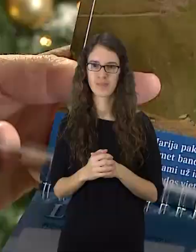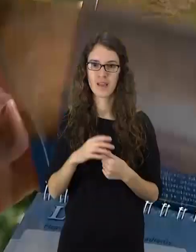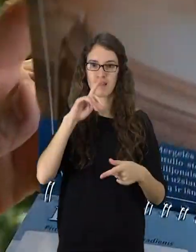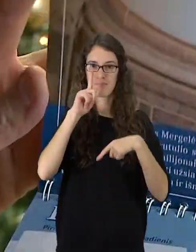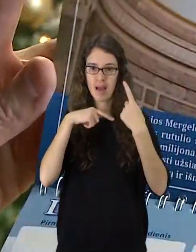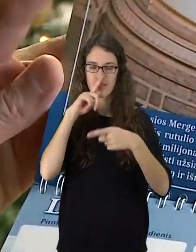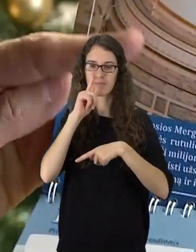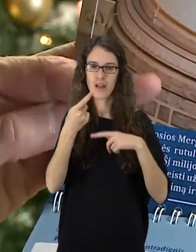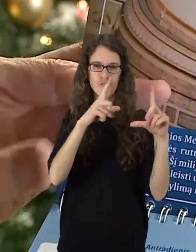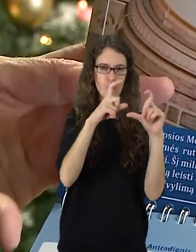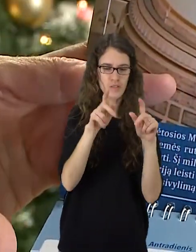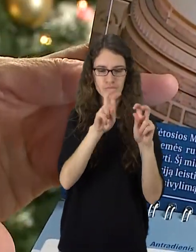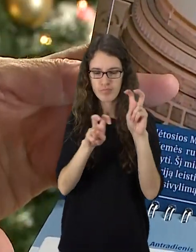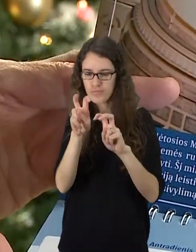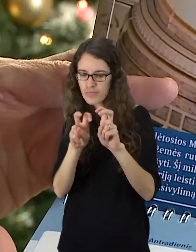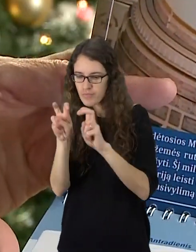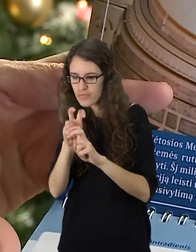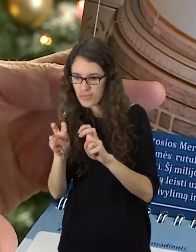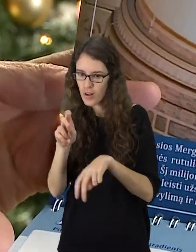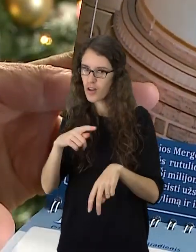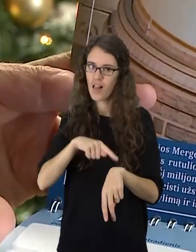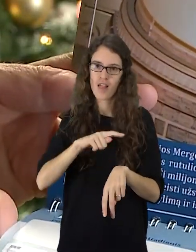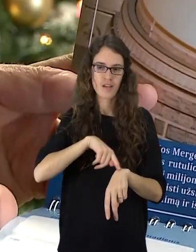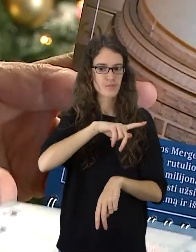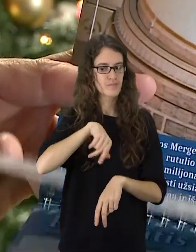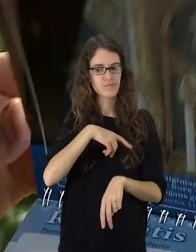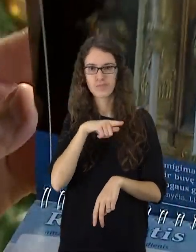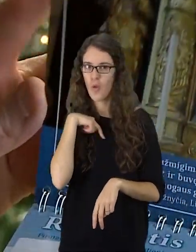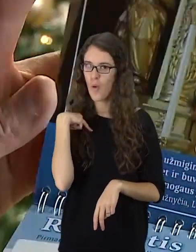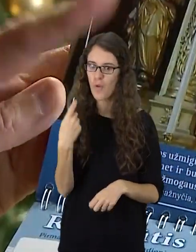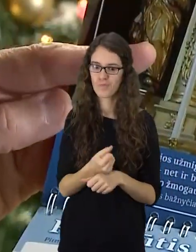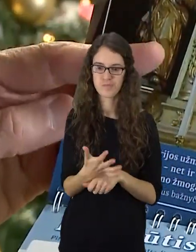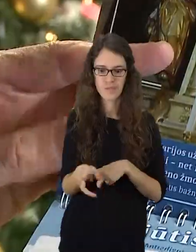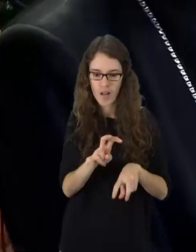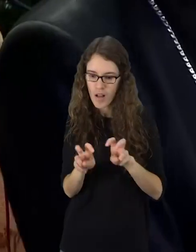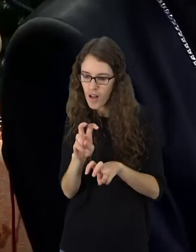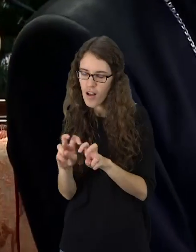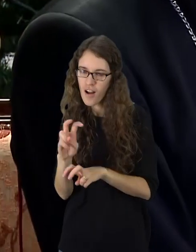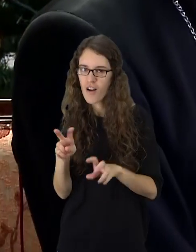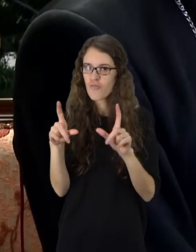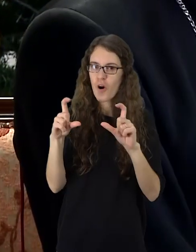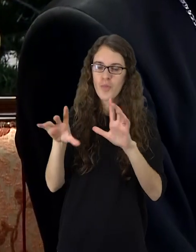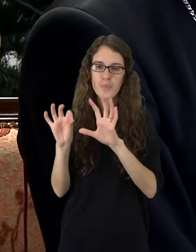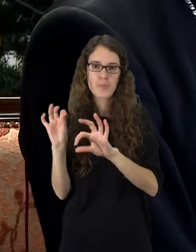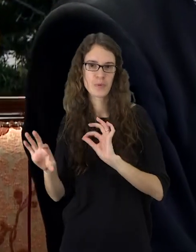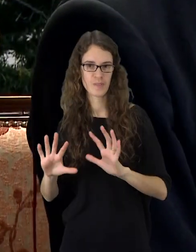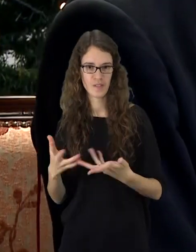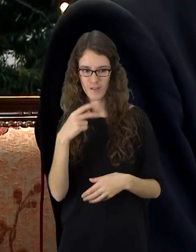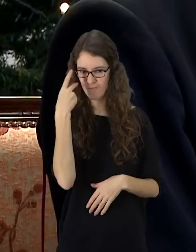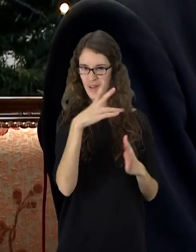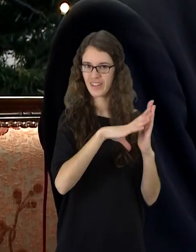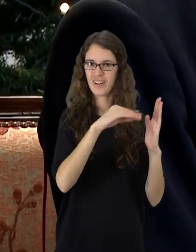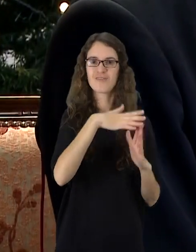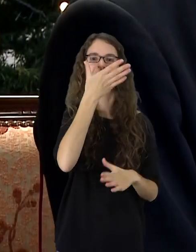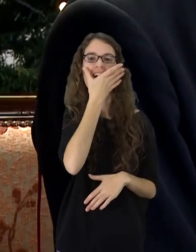nuotraukas kalendoriui, jo ekscelencija praleidžia išties daug laiko tikrinant savo asmeninę archyvą. Tad kalendorius vis nustebina